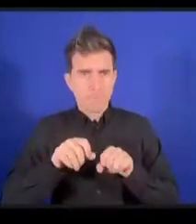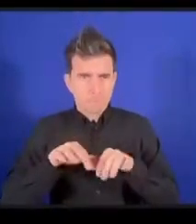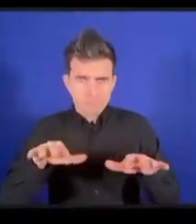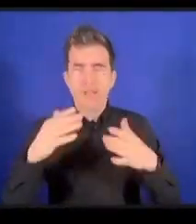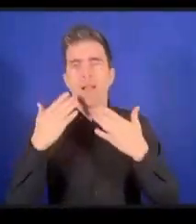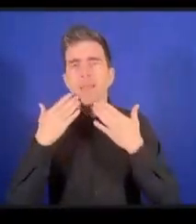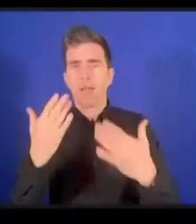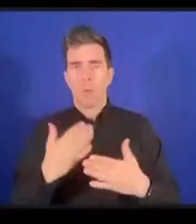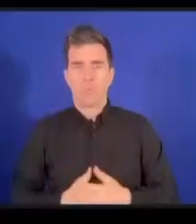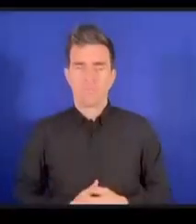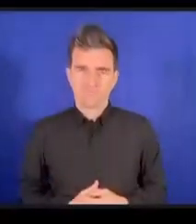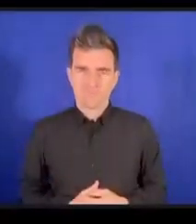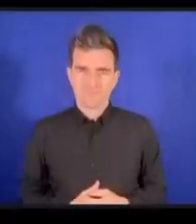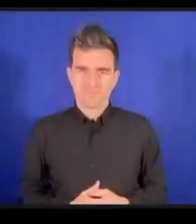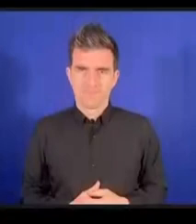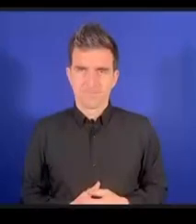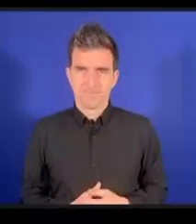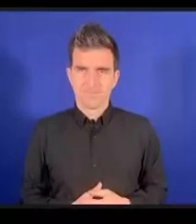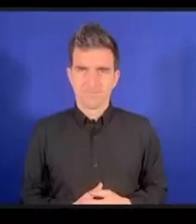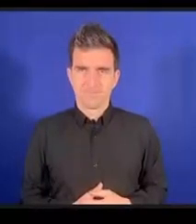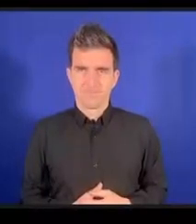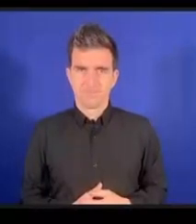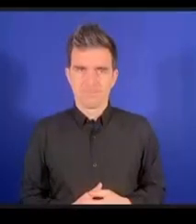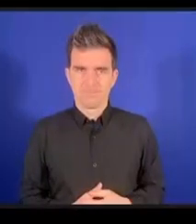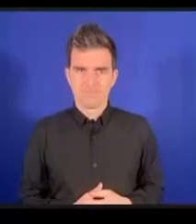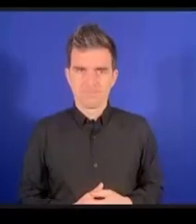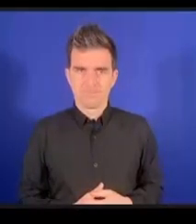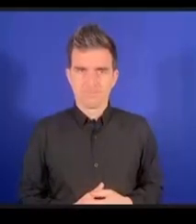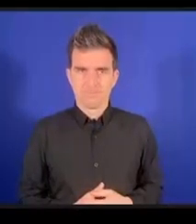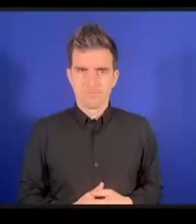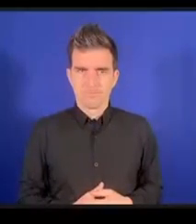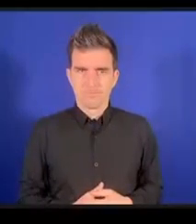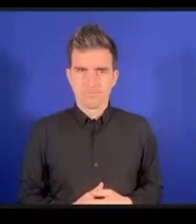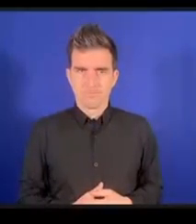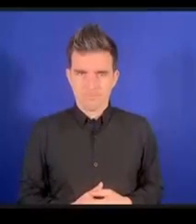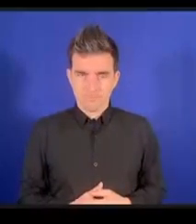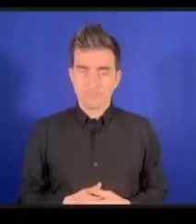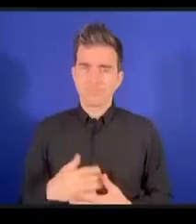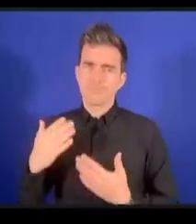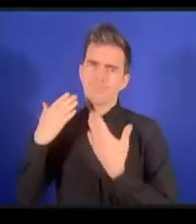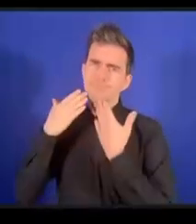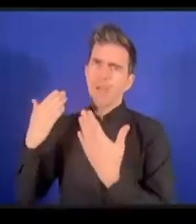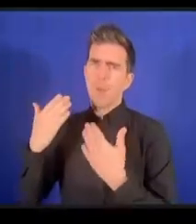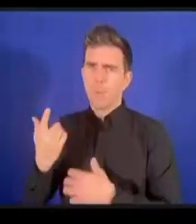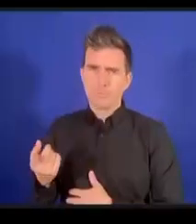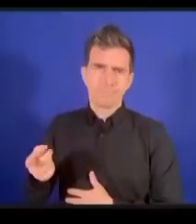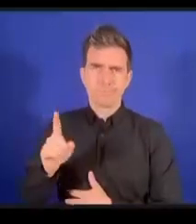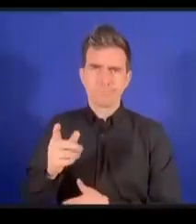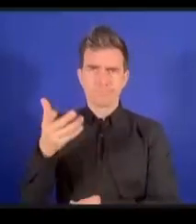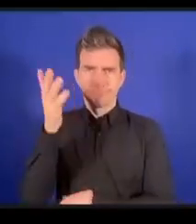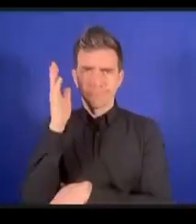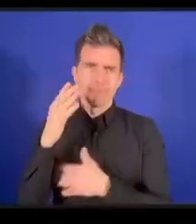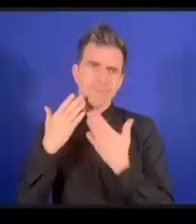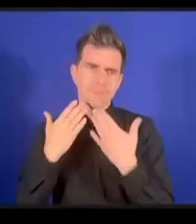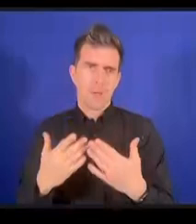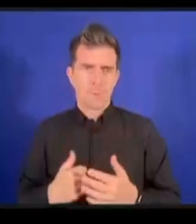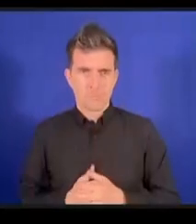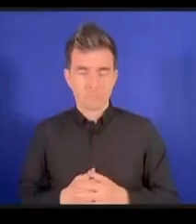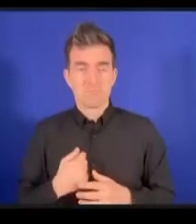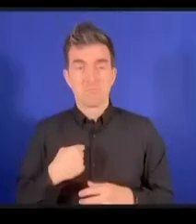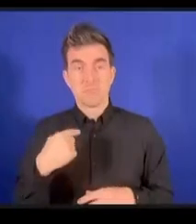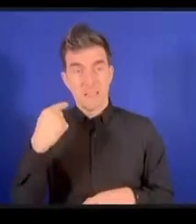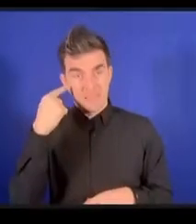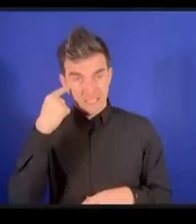merci beaucoup de nous offrir ce rapport et bon je viens très